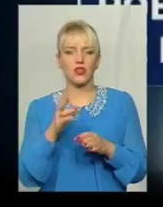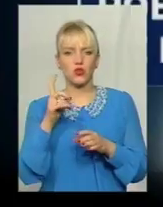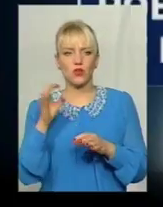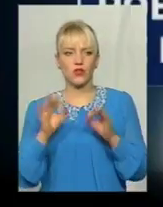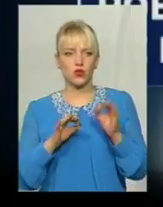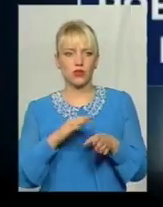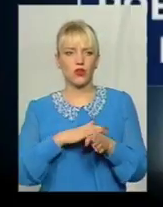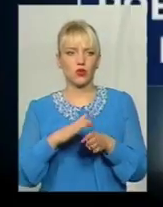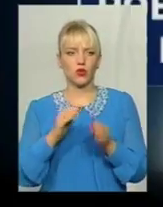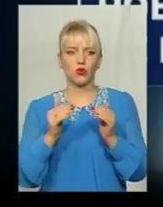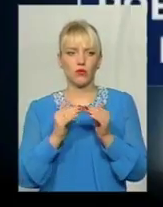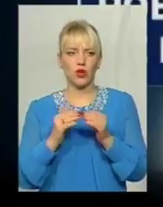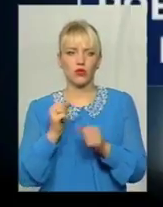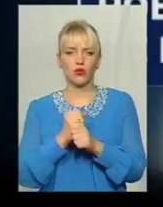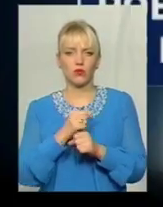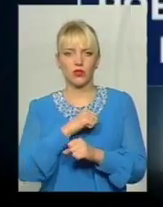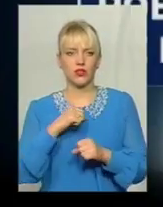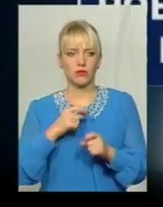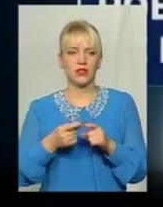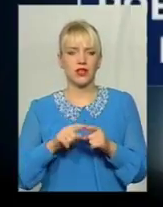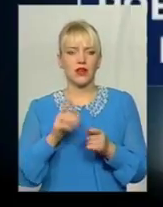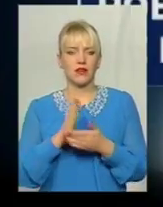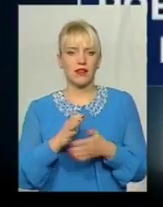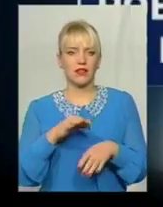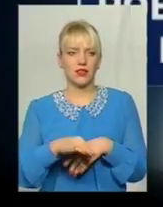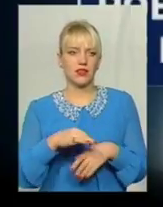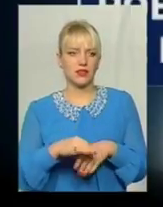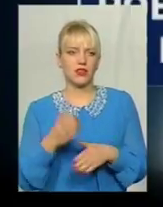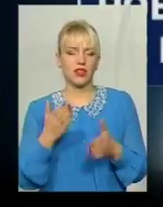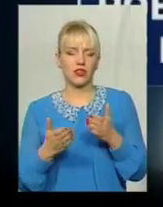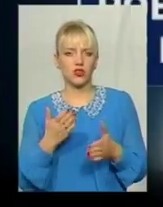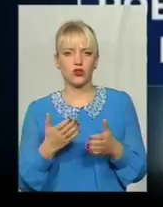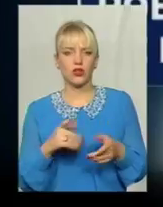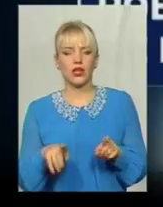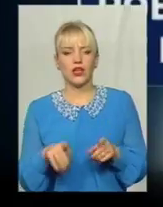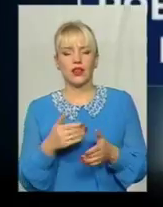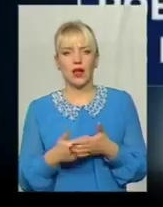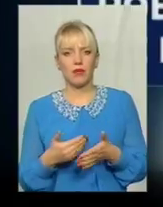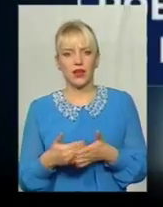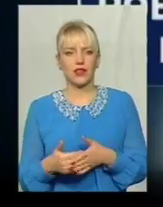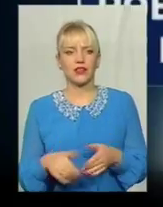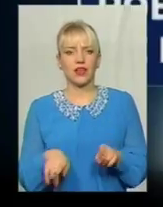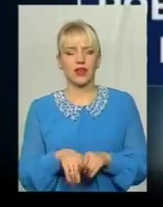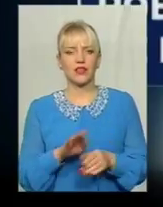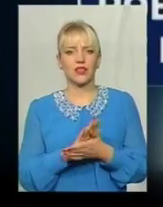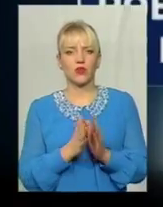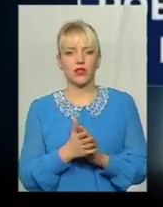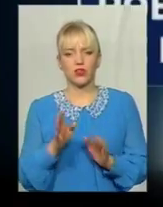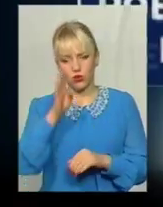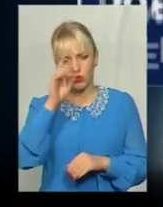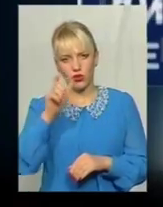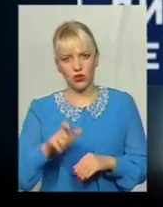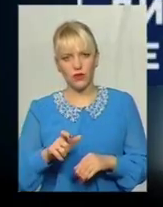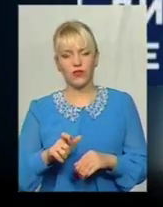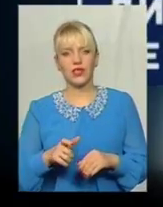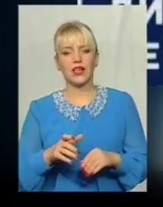домашні роботи сама, це вже є насильство Якщо, наприклад, ситуація така, що чоловік поставив повністю